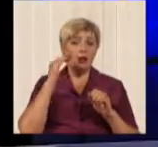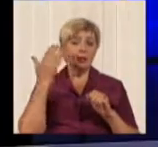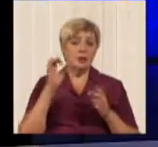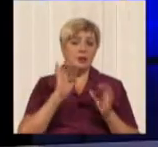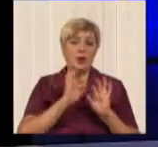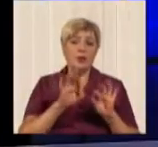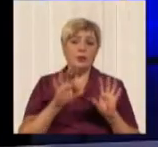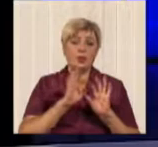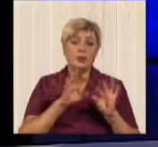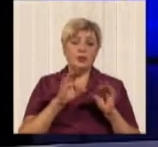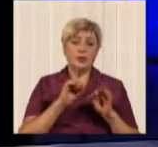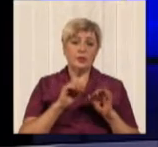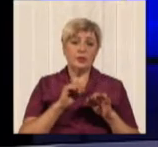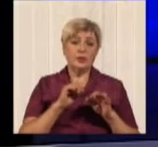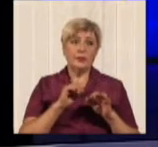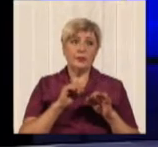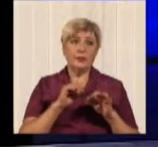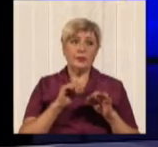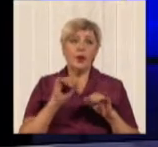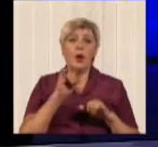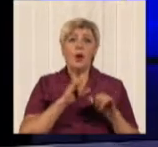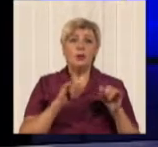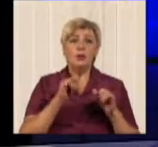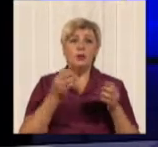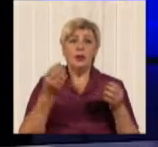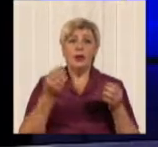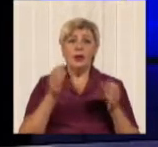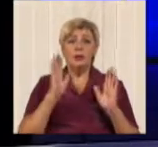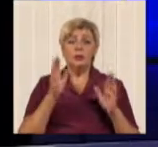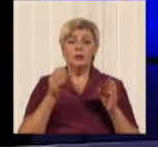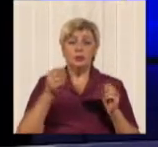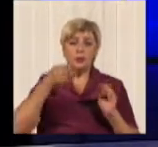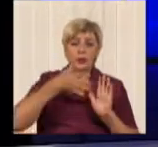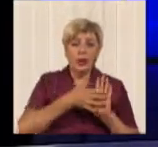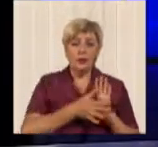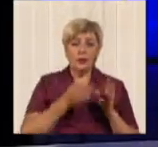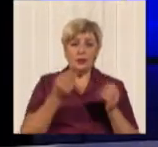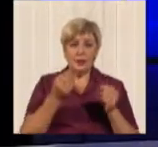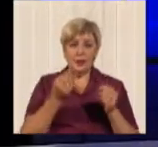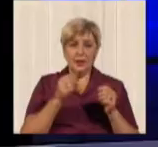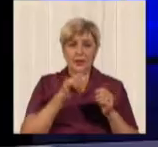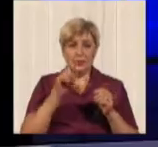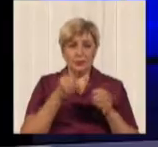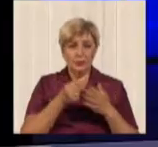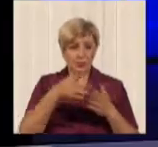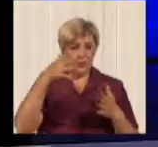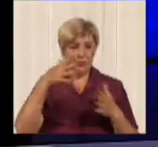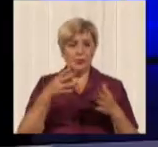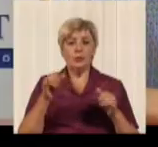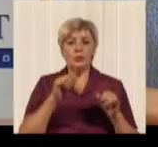власне, не умовы, а на что будут идти кошти, так, за підвищение тарифов, для того, чтобы мы продолжили далее разговоры.